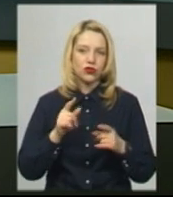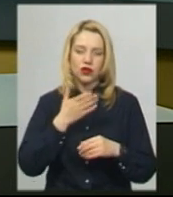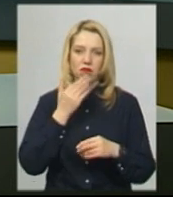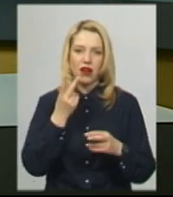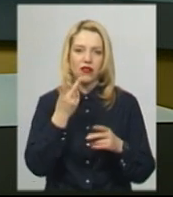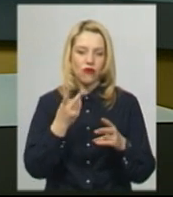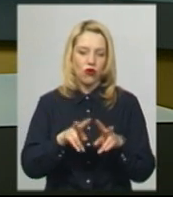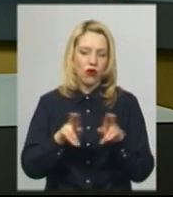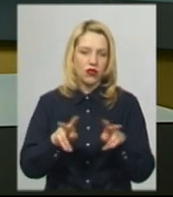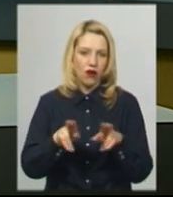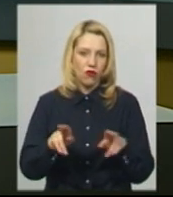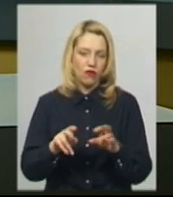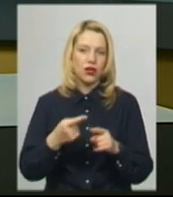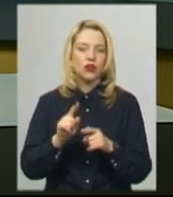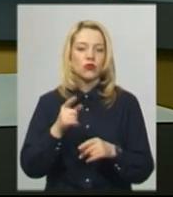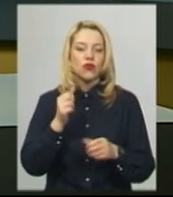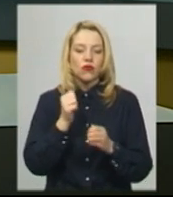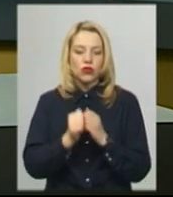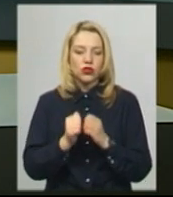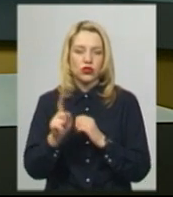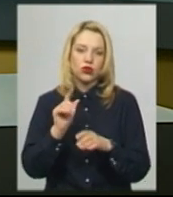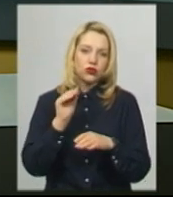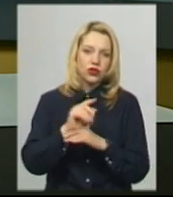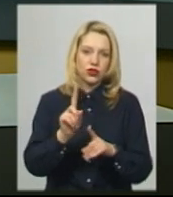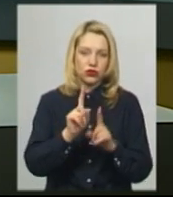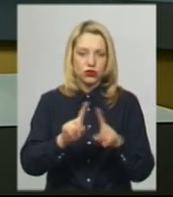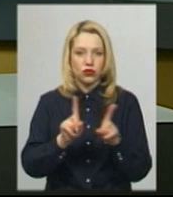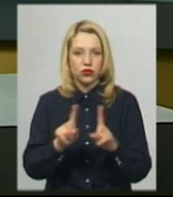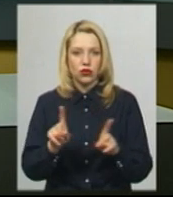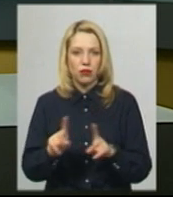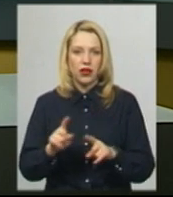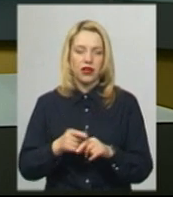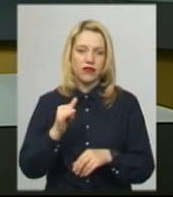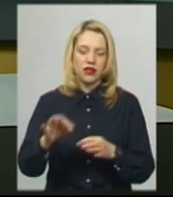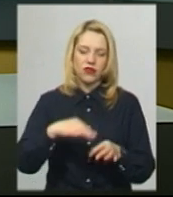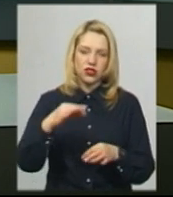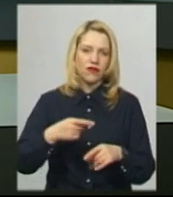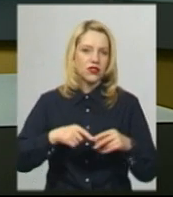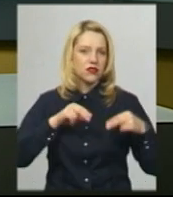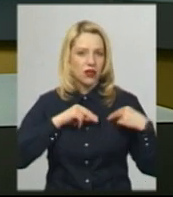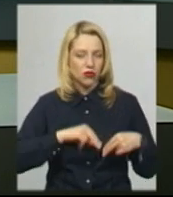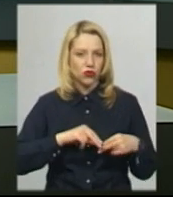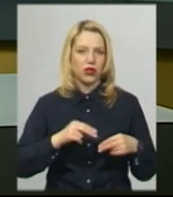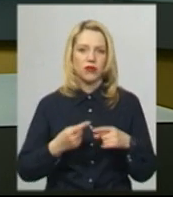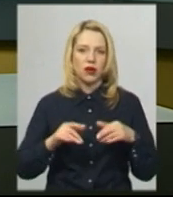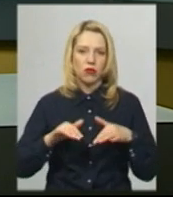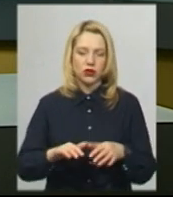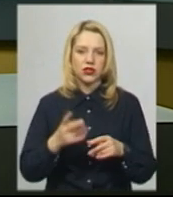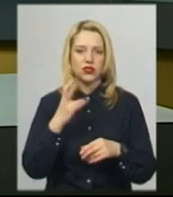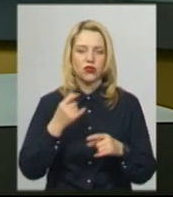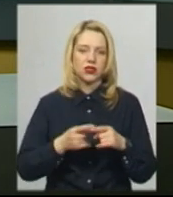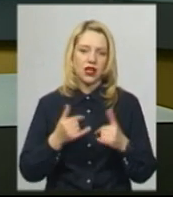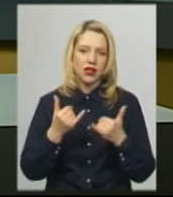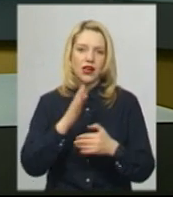однакових виробів, бо в кожен вона додає щось особливе. Лілія розповідає, вишивання – трудоємний процес, та для неї це ще й